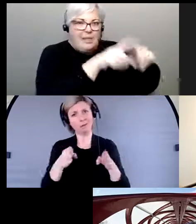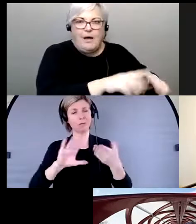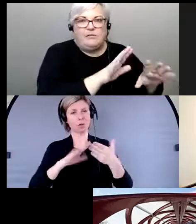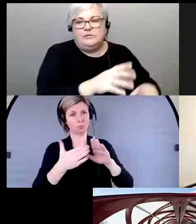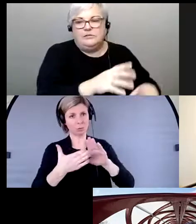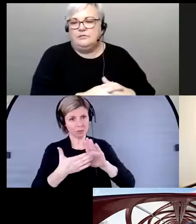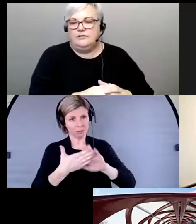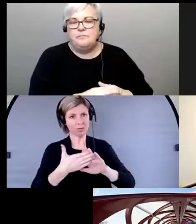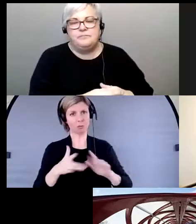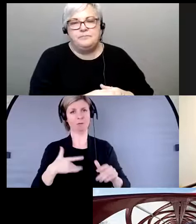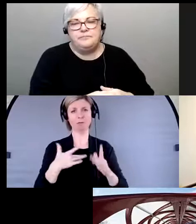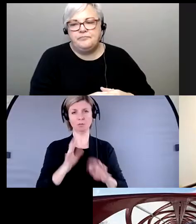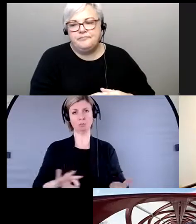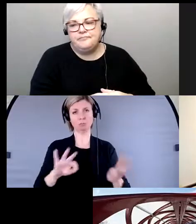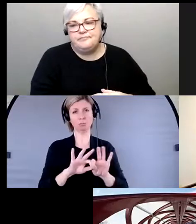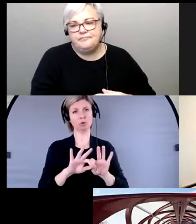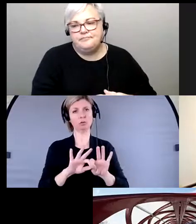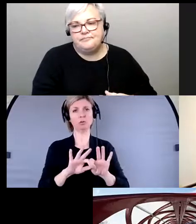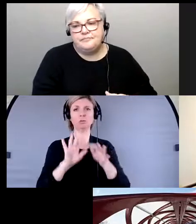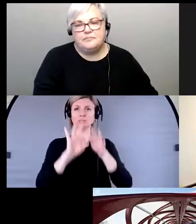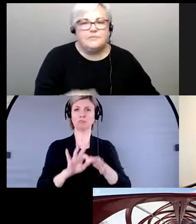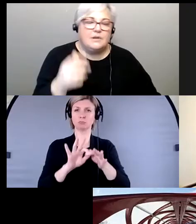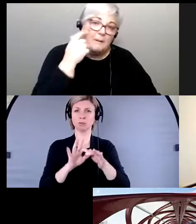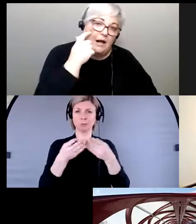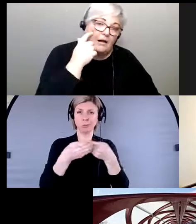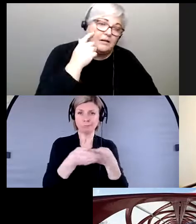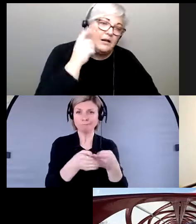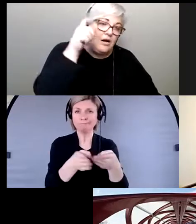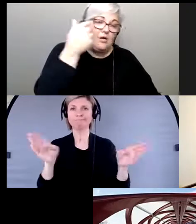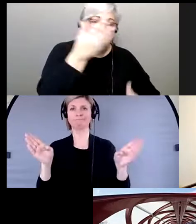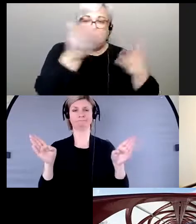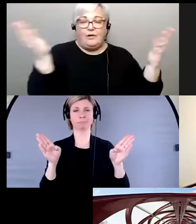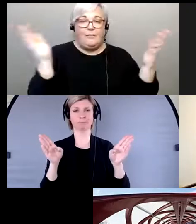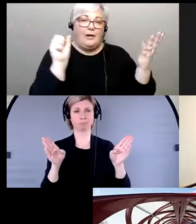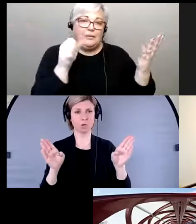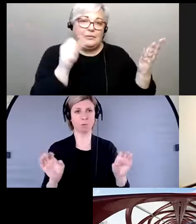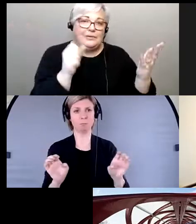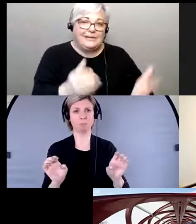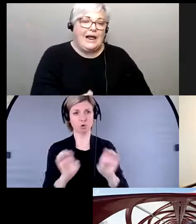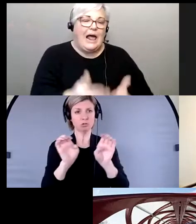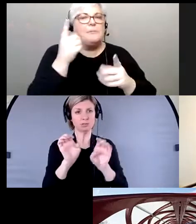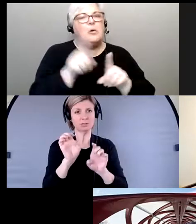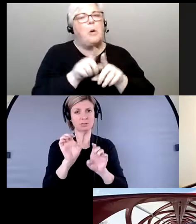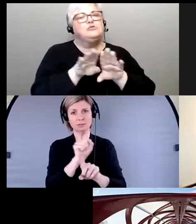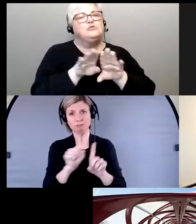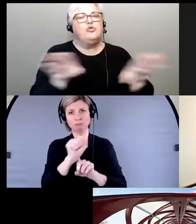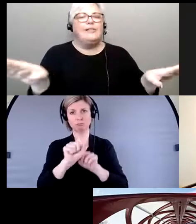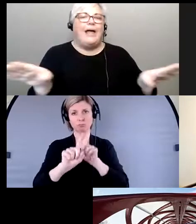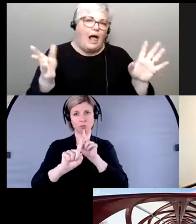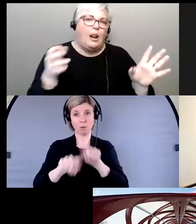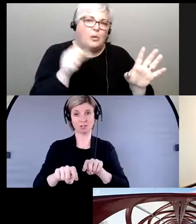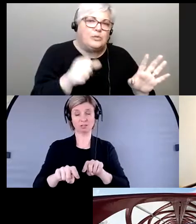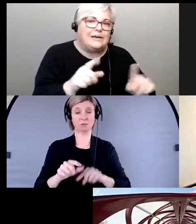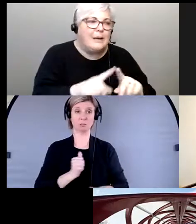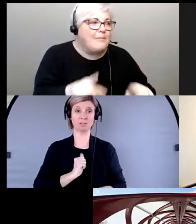Et, bon, je pense que les institutions sont importantes pour l'aide plus généralisée, mais le travail qui se